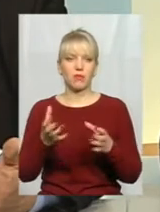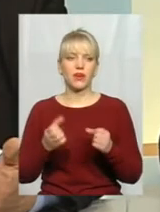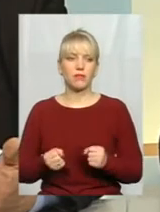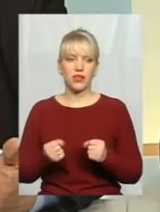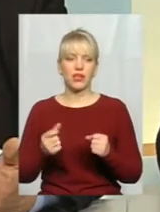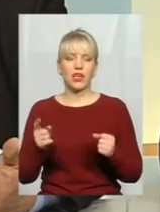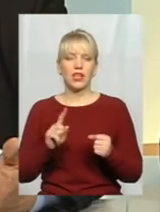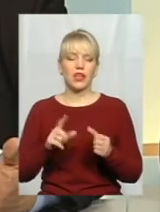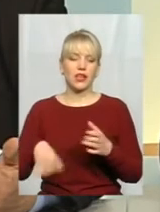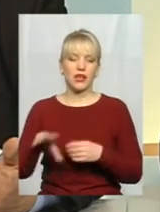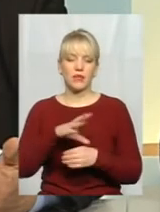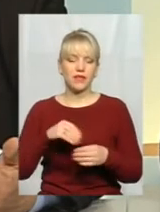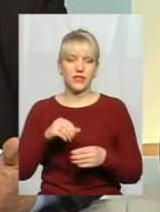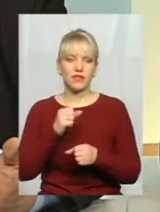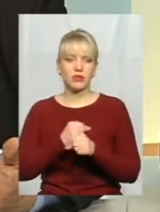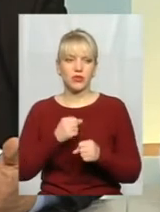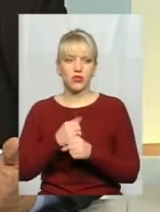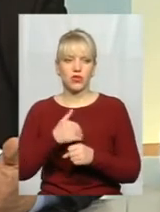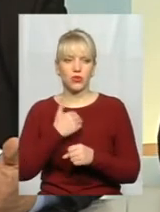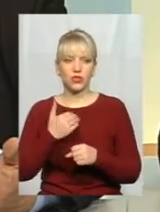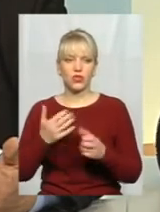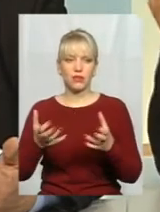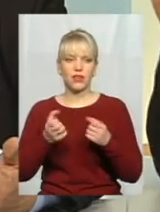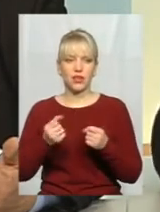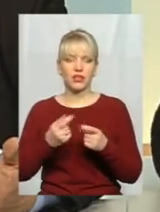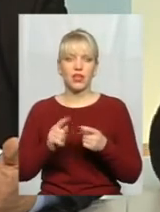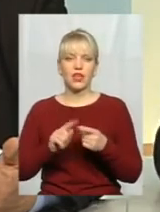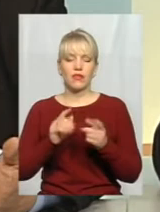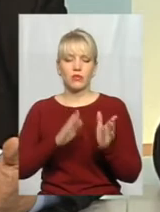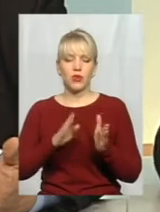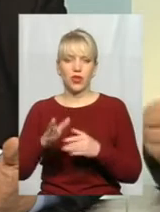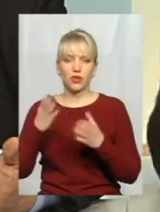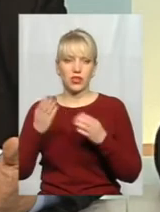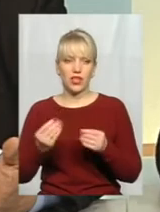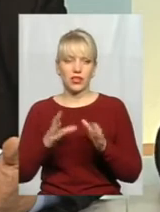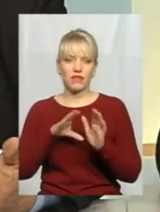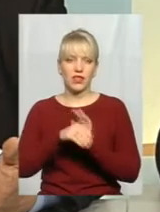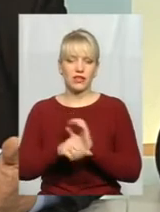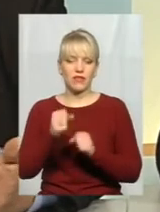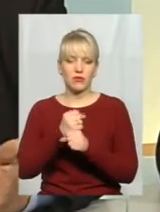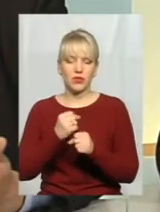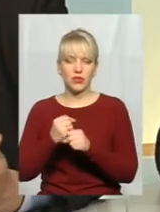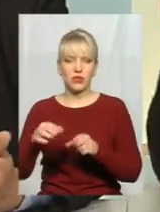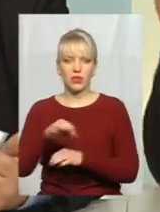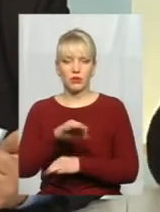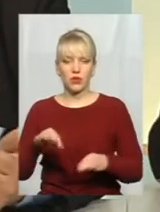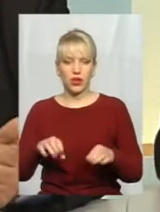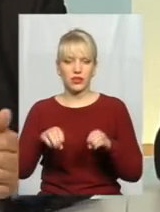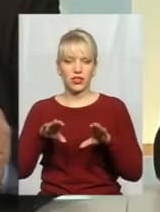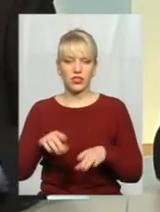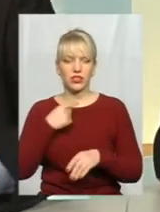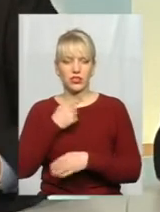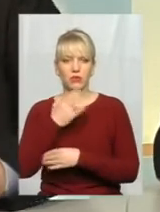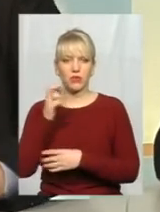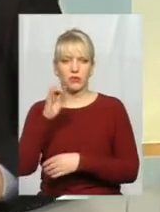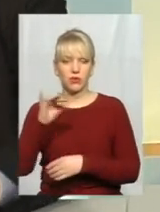всі відпрацювали і хотіли його прийняти. І саме в порядок ден і внесли відпрацьований проєкт рішення. І проголосований він